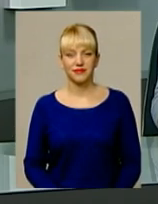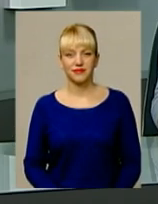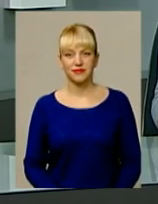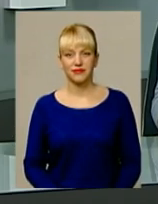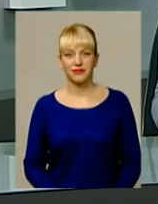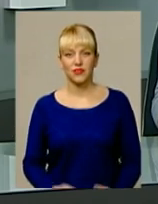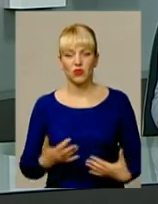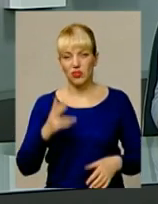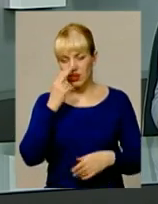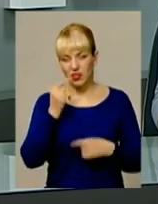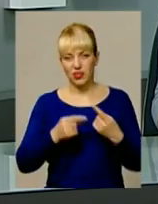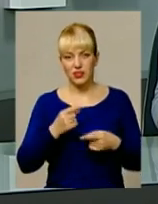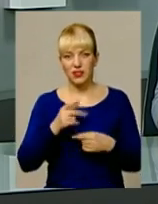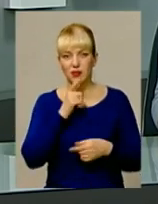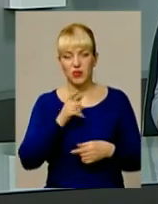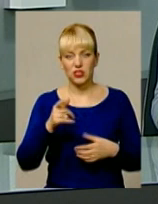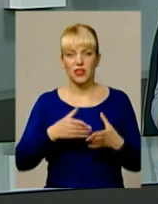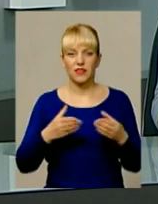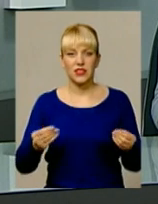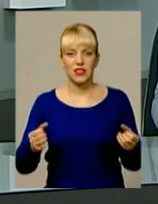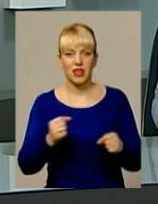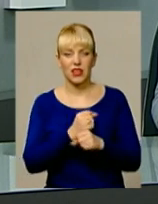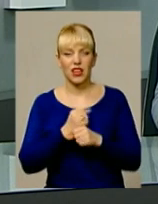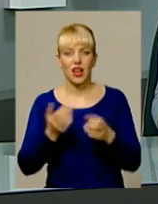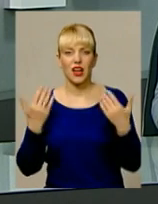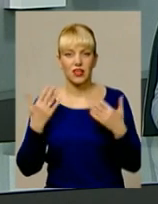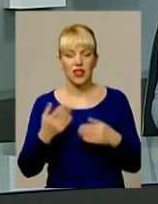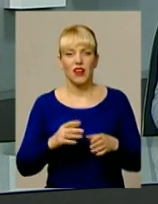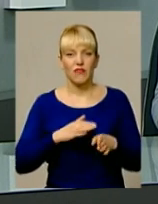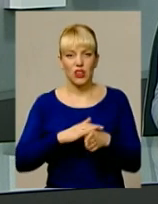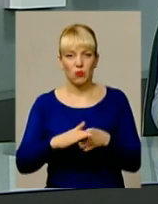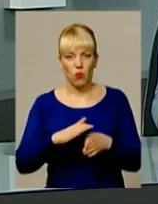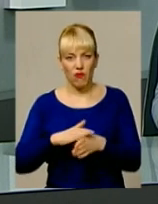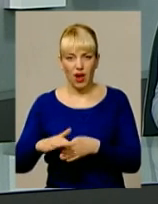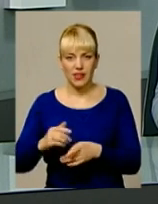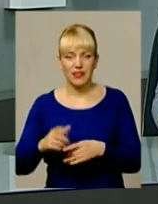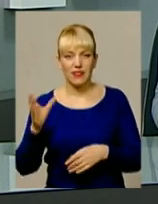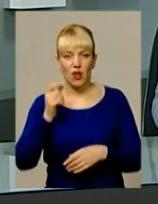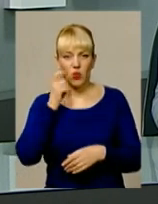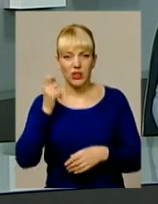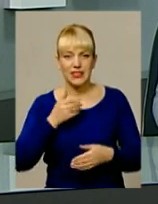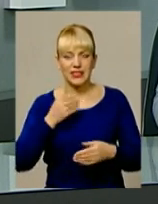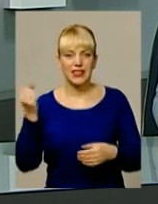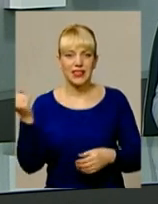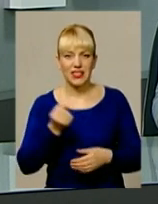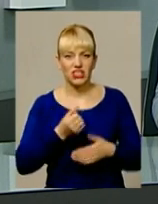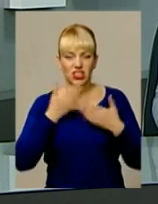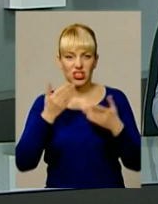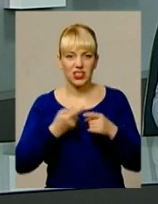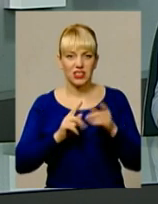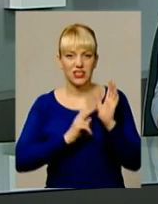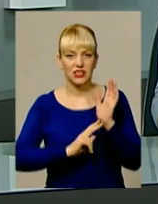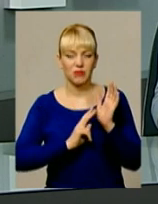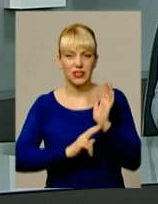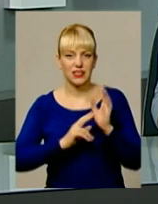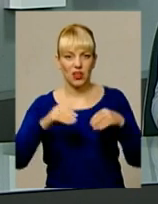Уже традиційно під час весняних канікул відбувається всеукраїнський тиждень дитячого читання. Цьогоріч він ювілейний, аж 70-й.